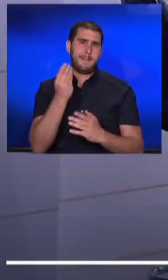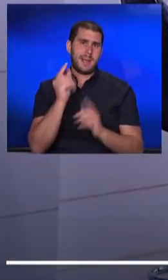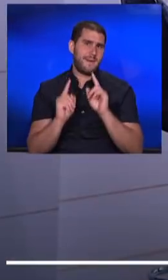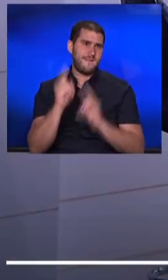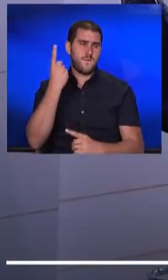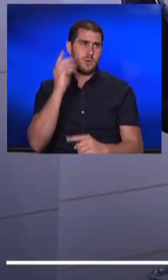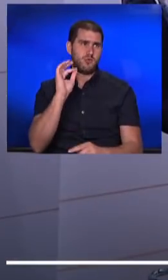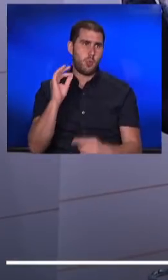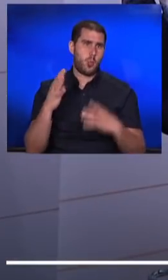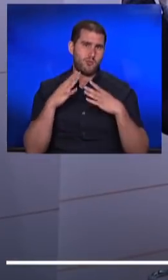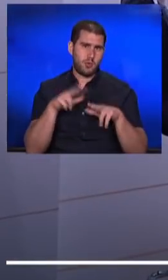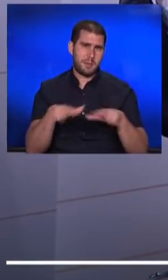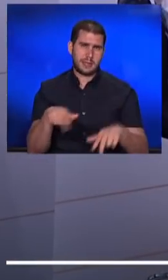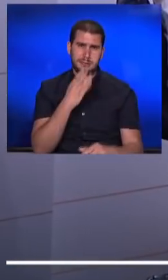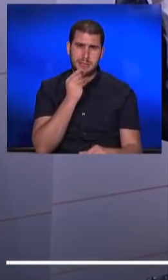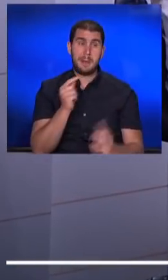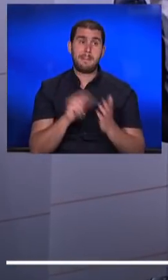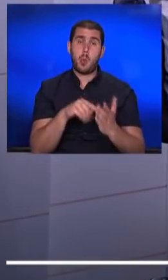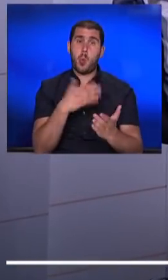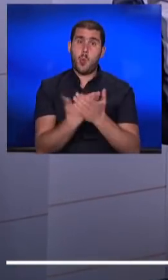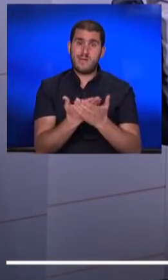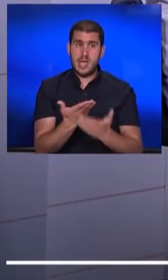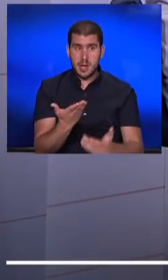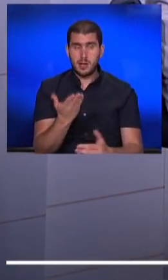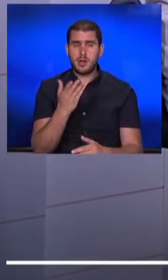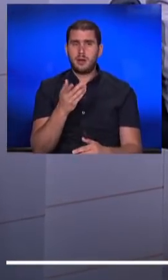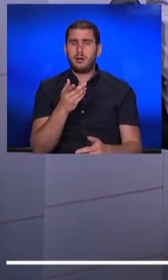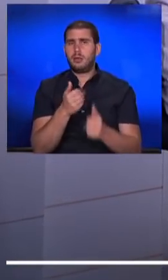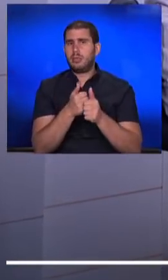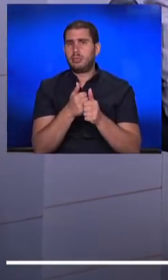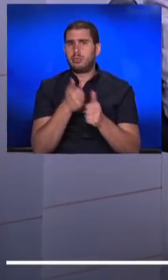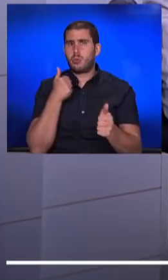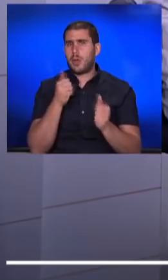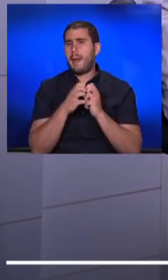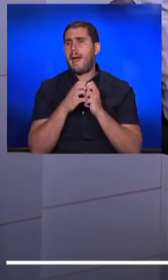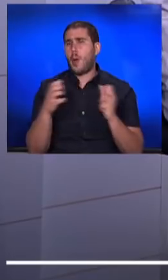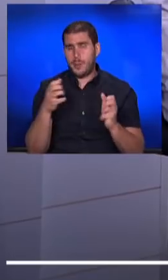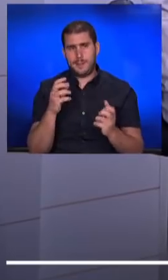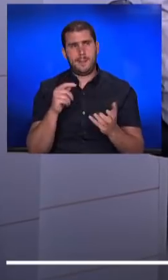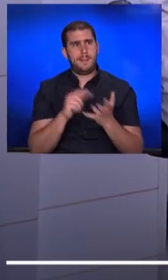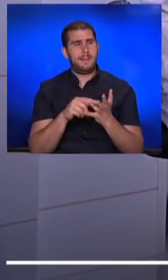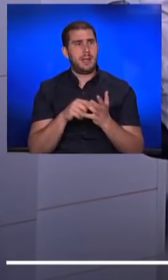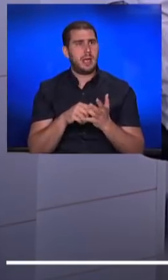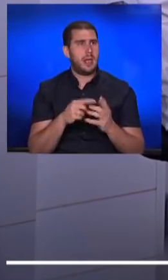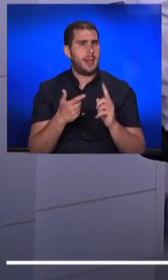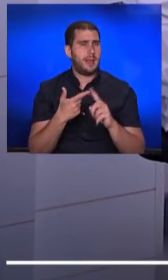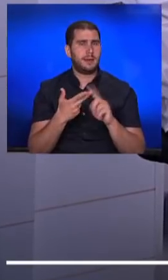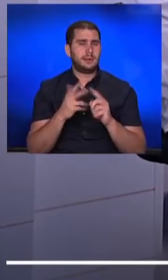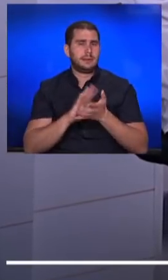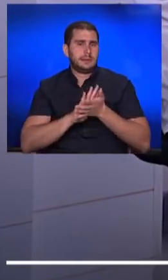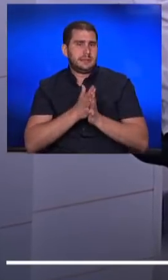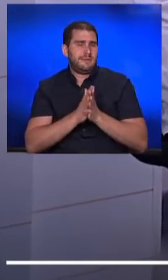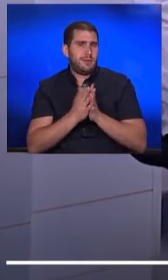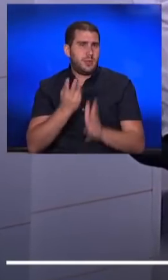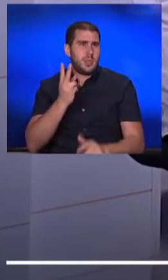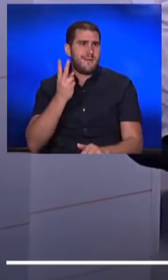של החופשות בישראל, בשל העובדה שהתורים מתארחים, בשל העובדה שהצפיפות הולכת